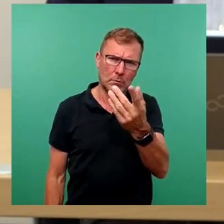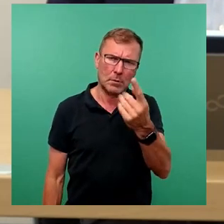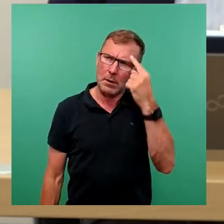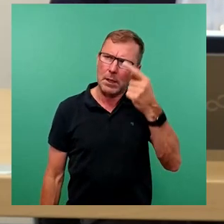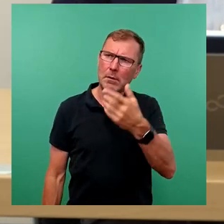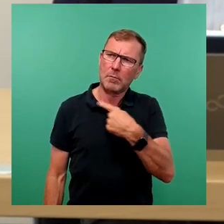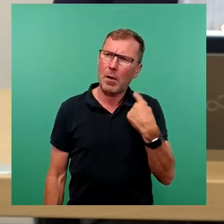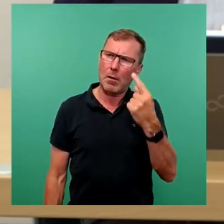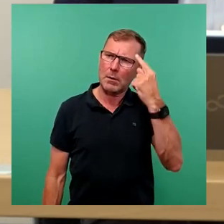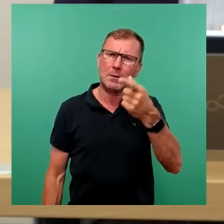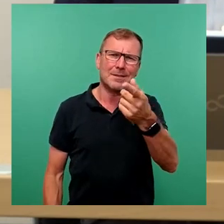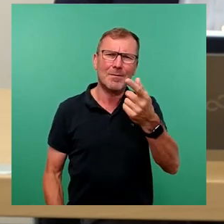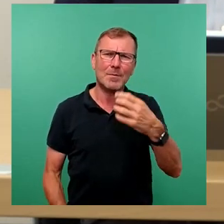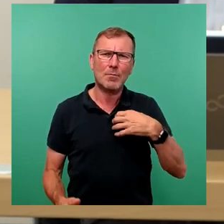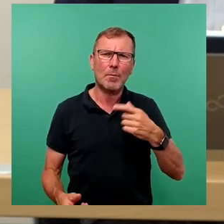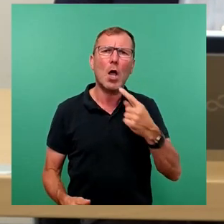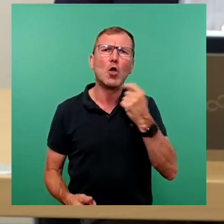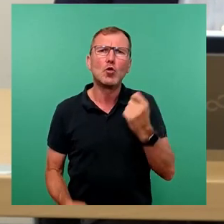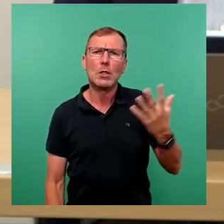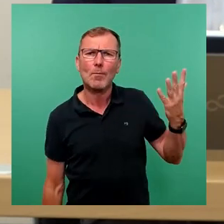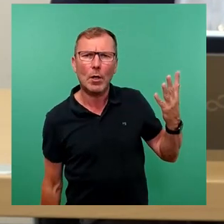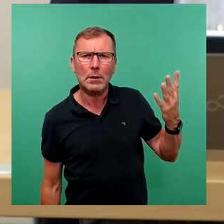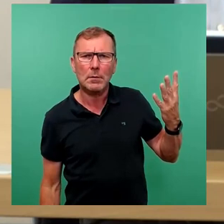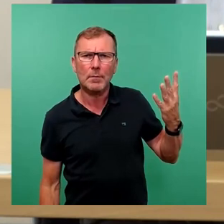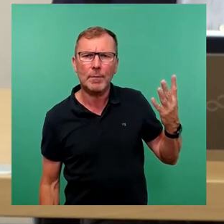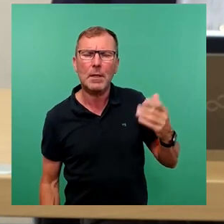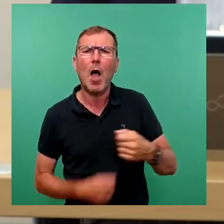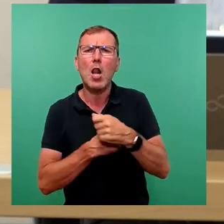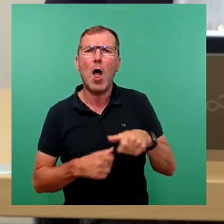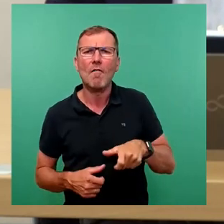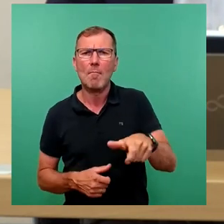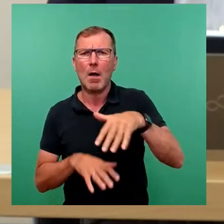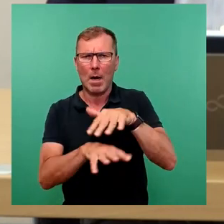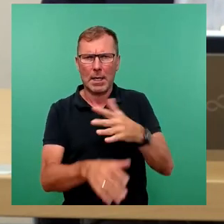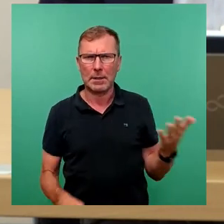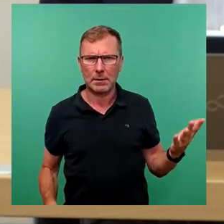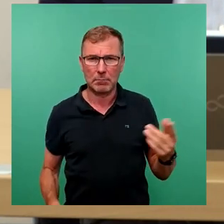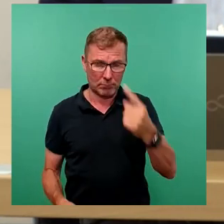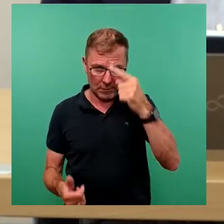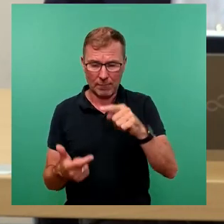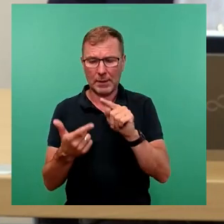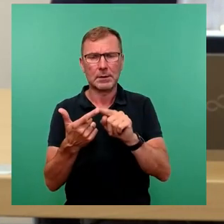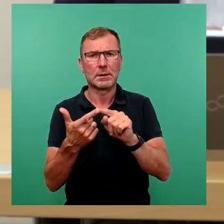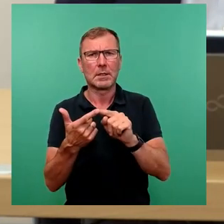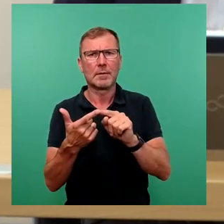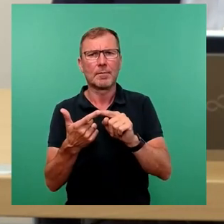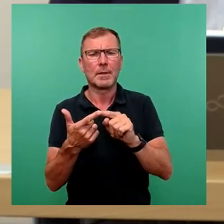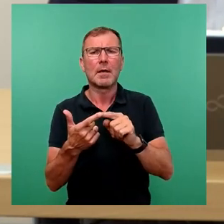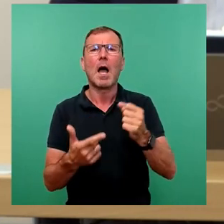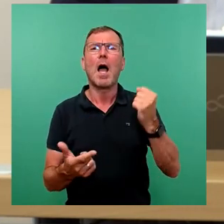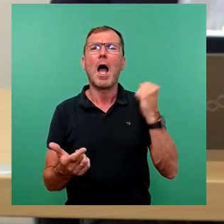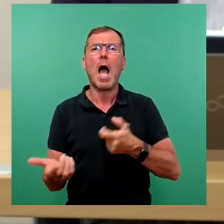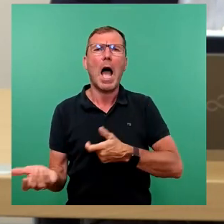die Dilemma-Teil in Duisburg bei der LAV-Berät. Wir erinnern uns an das Akentat